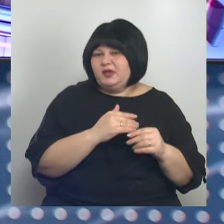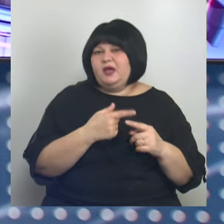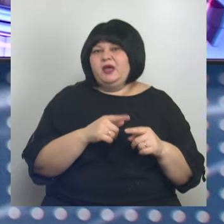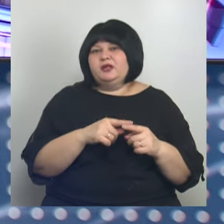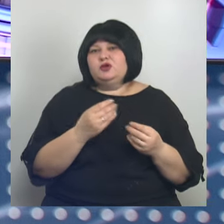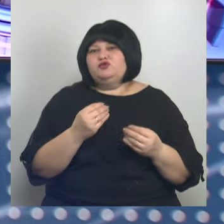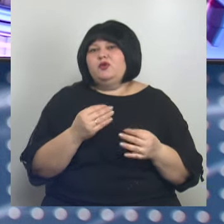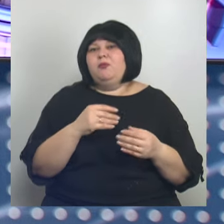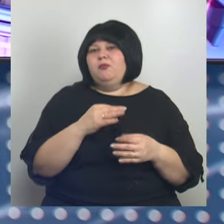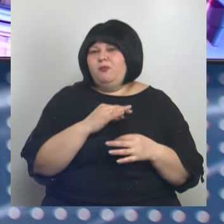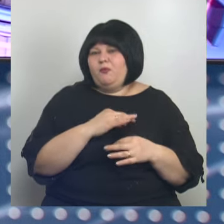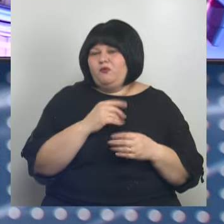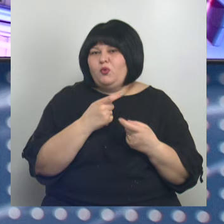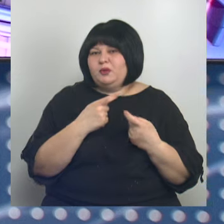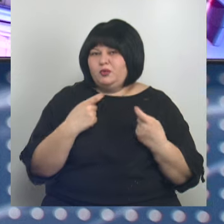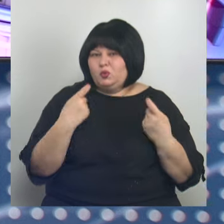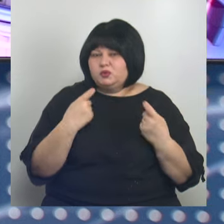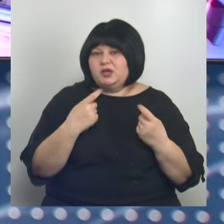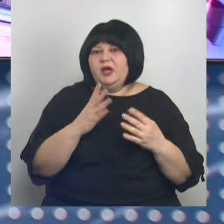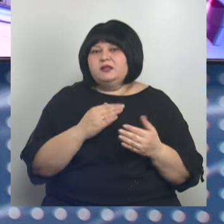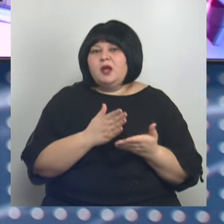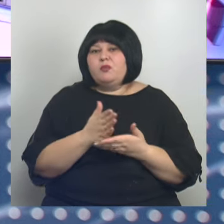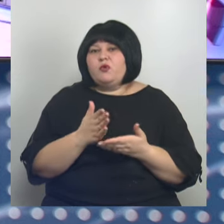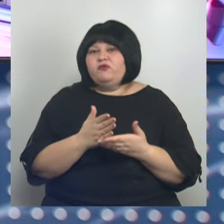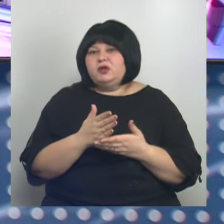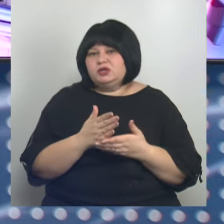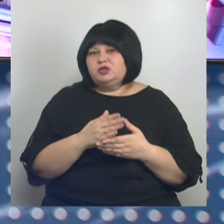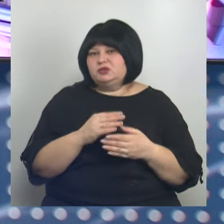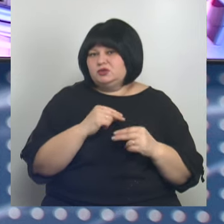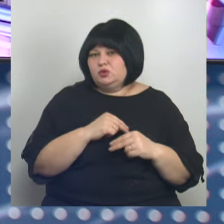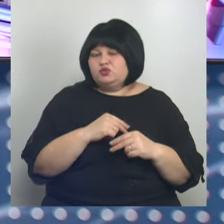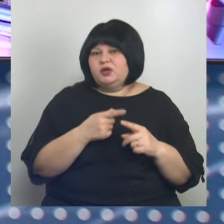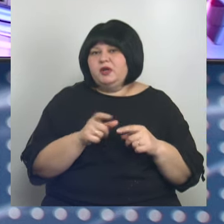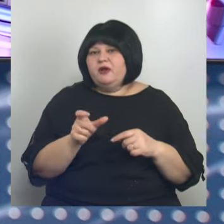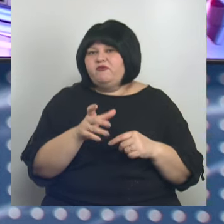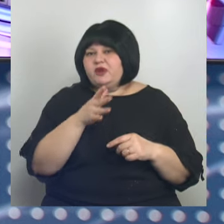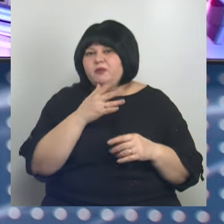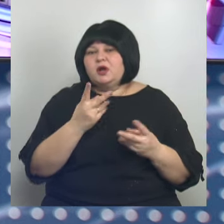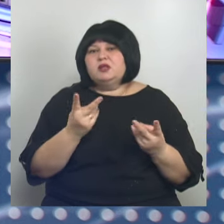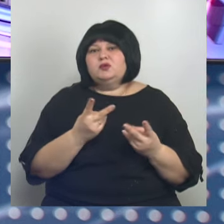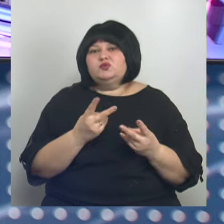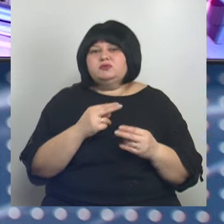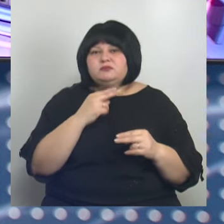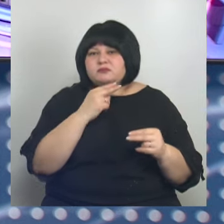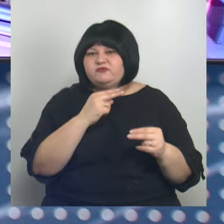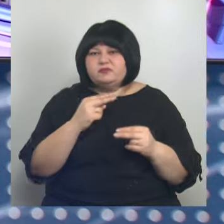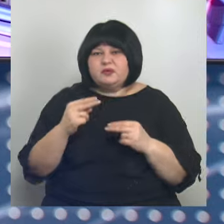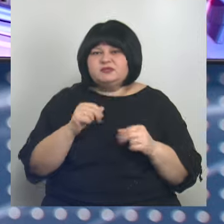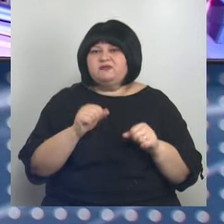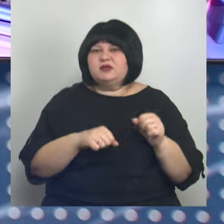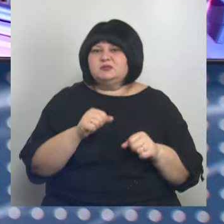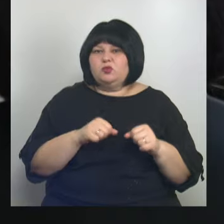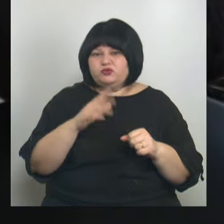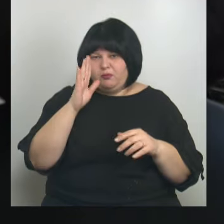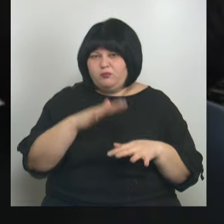еще один повод улыбнуться. Но для профильных служб в такое межсезонье время, когда необходимо особо пристально следить за возможным